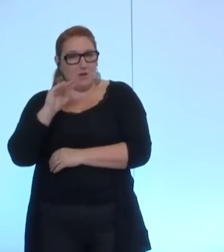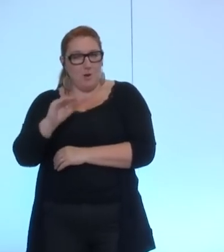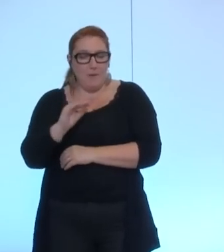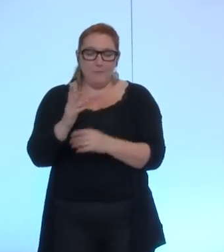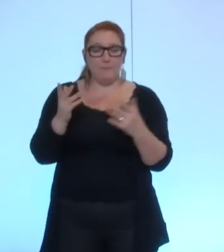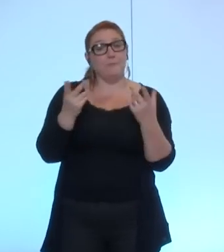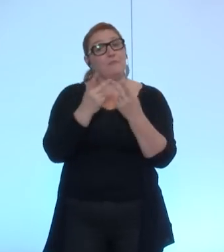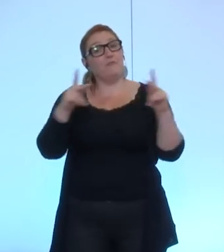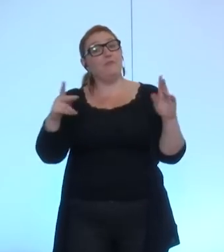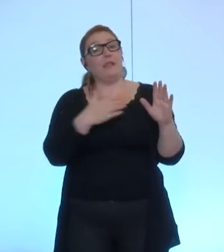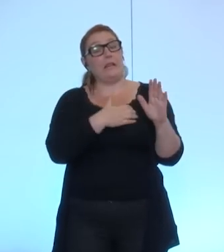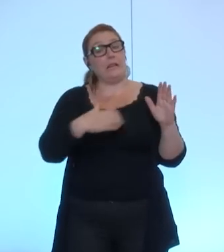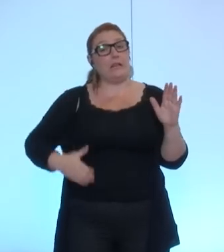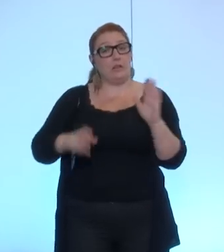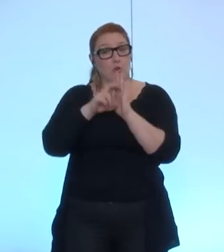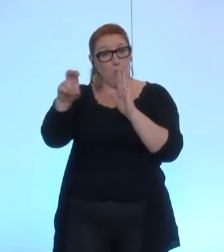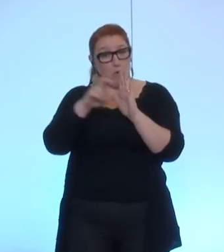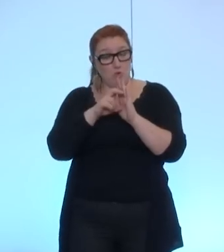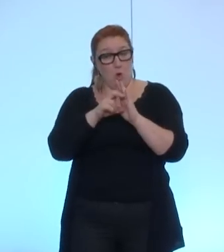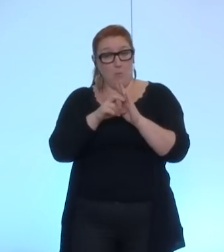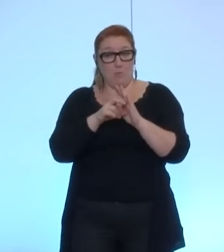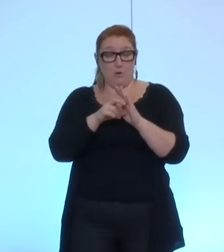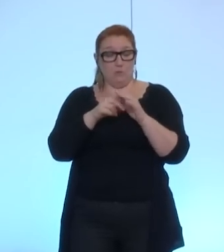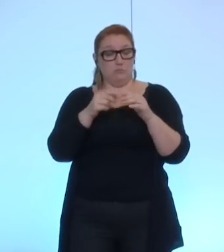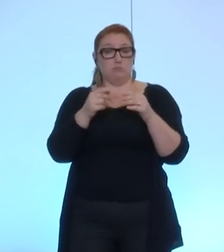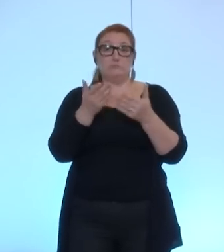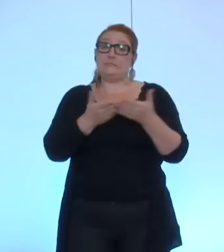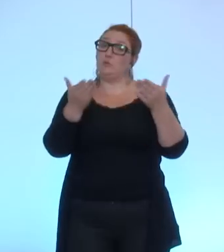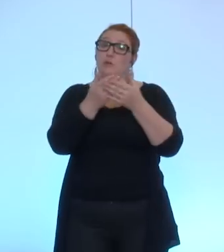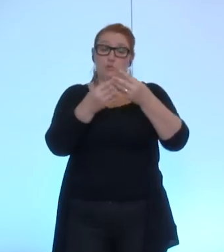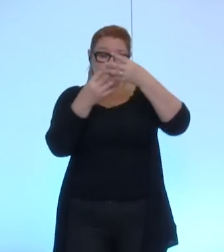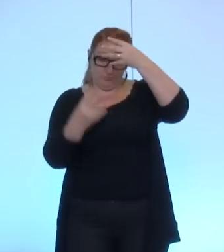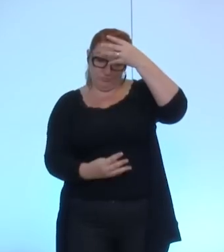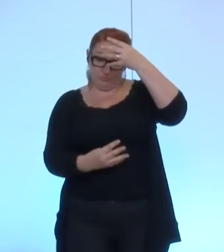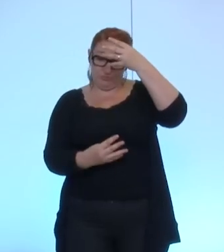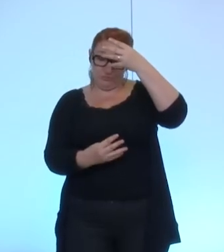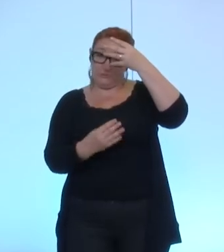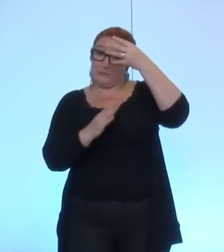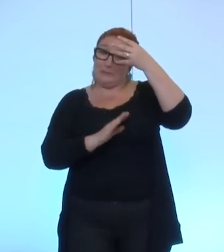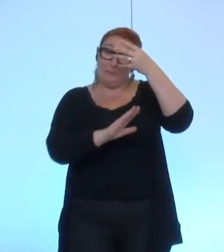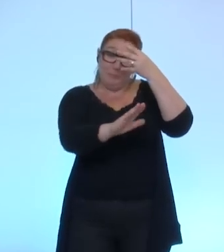ville de Grenoble et qui sont évoquées au conseil de métro puissent être